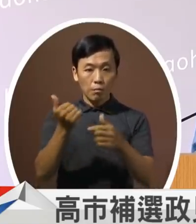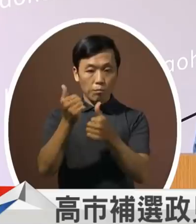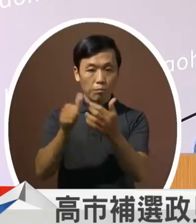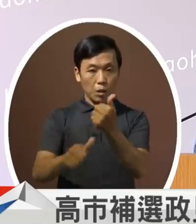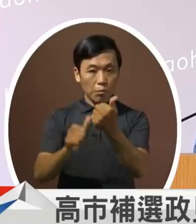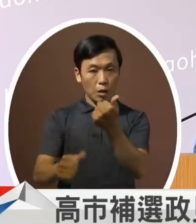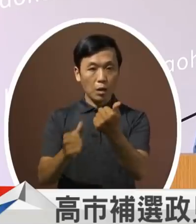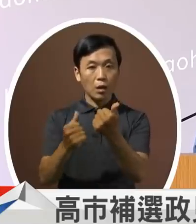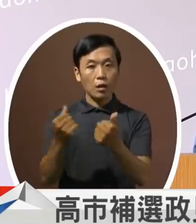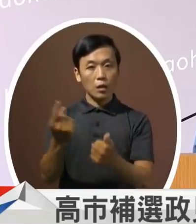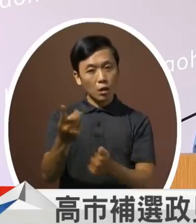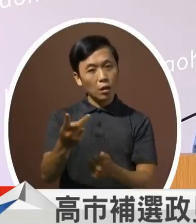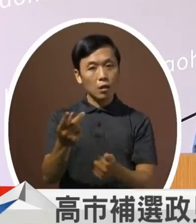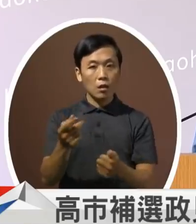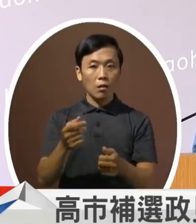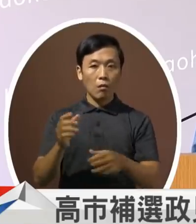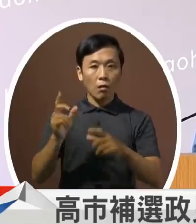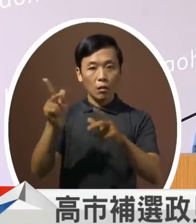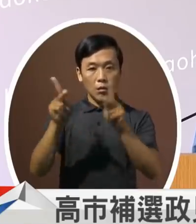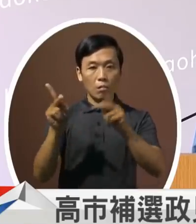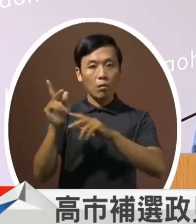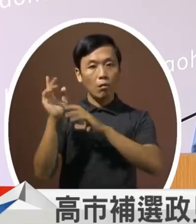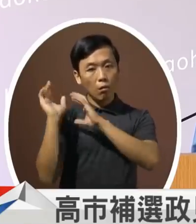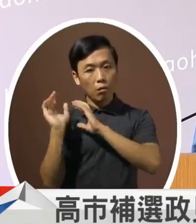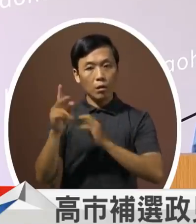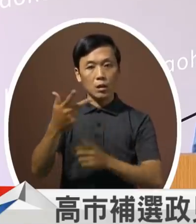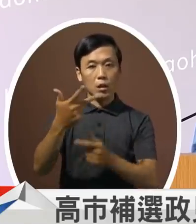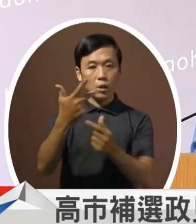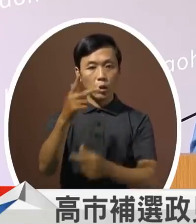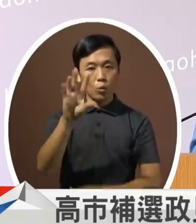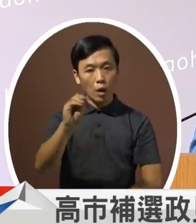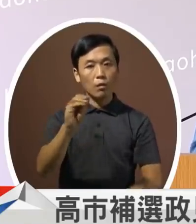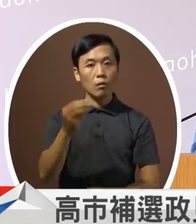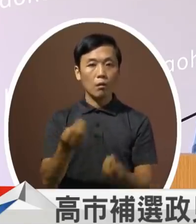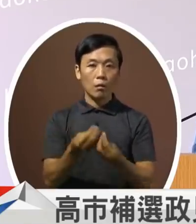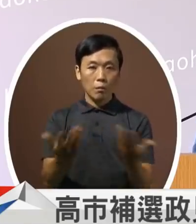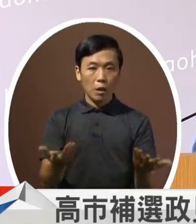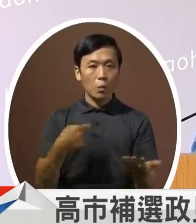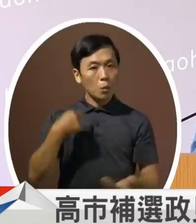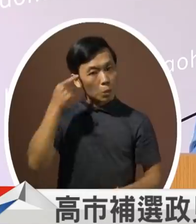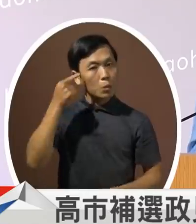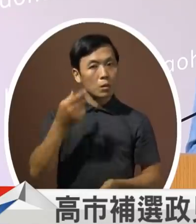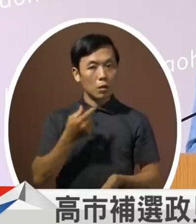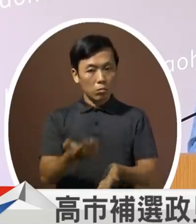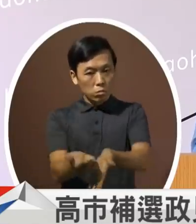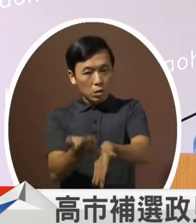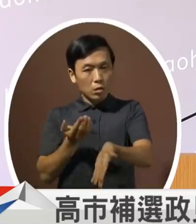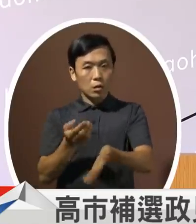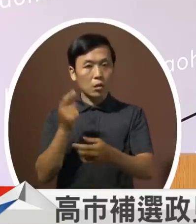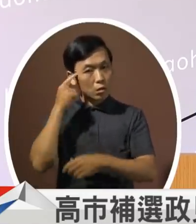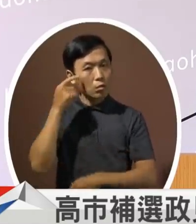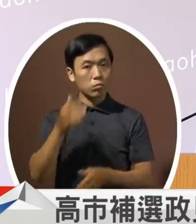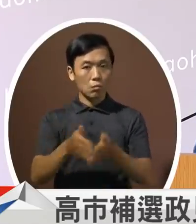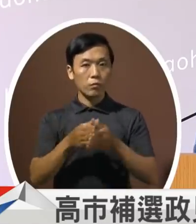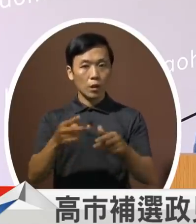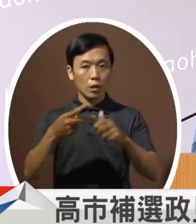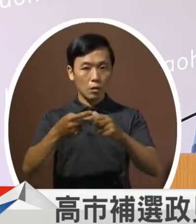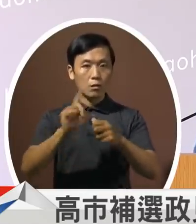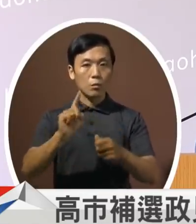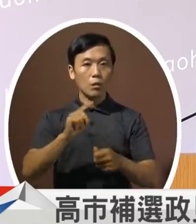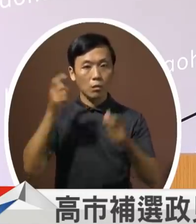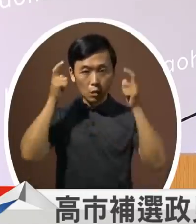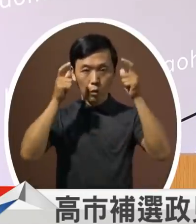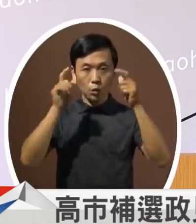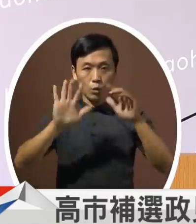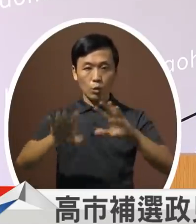光负担要七万块那怎么办我觉得这个大家提早要来思考第二个我还是讲的高